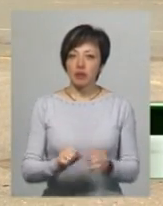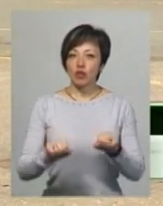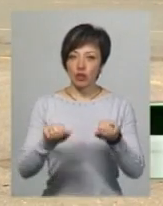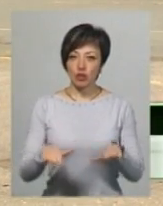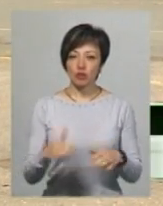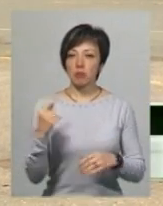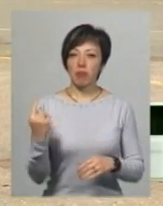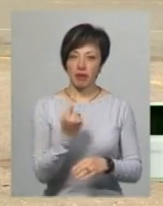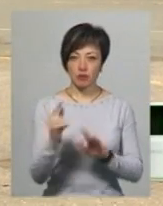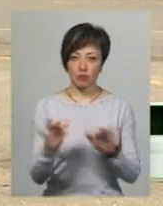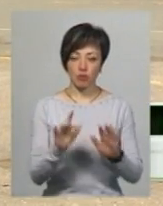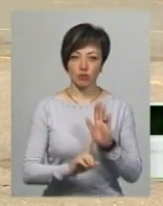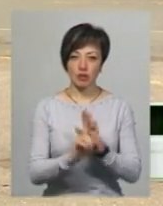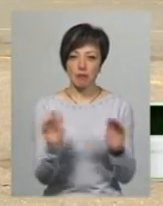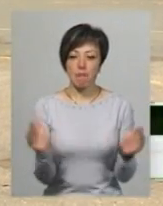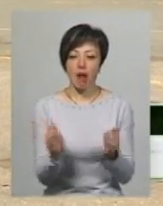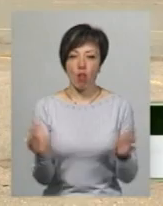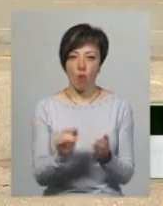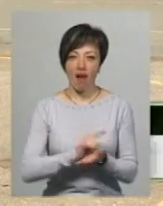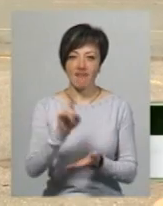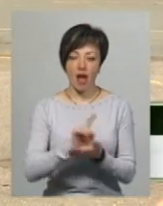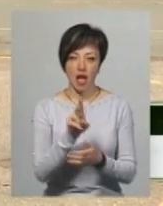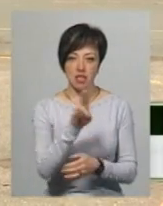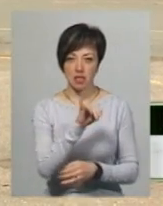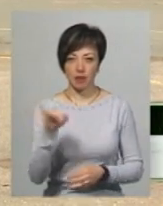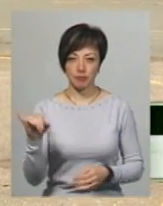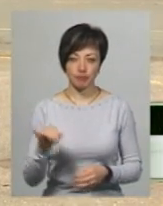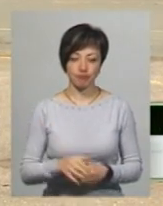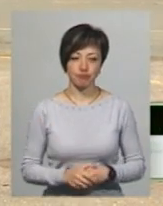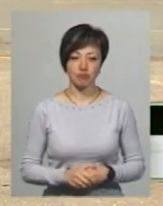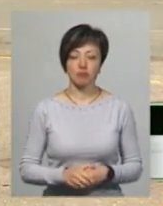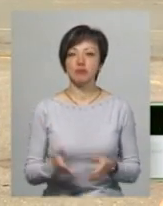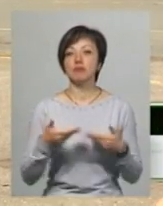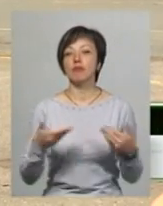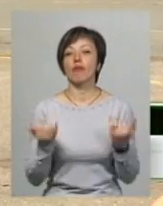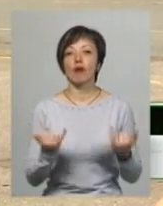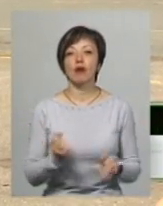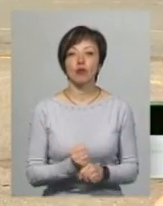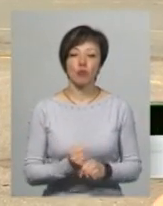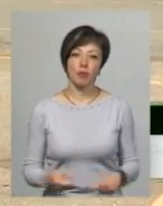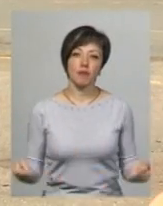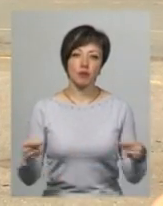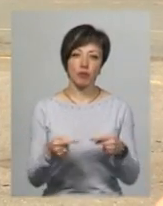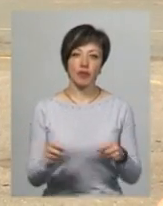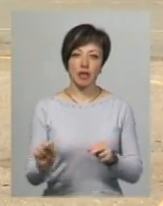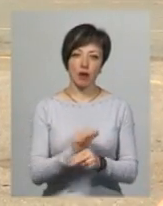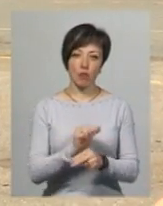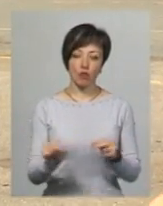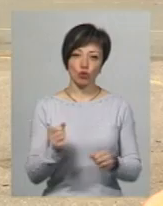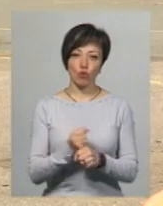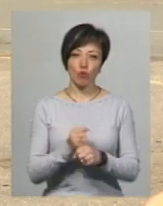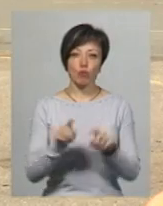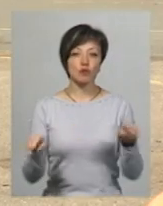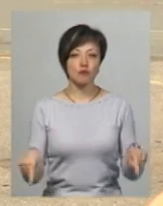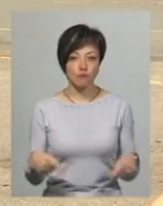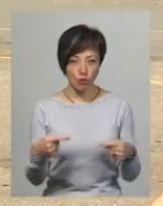перший крок почнемо з малої авіації. Ми сьогодні робимо відповідні ремонтні роботи по